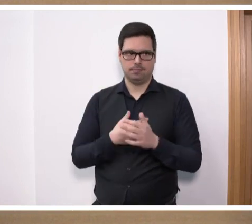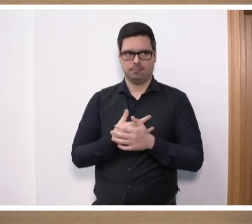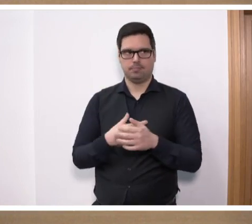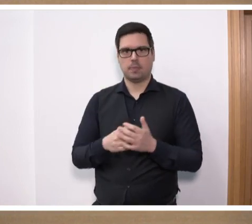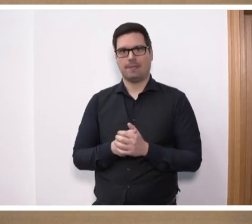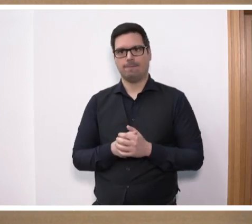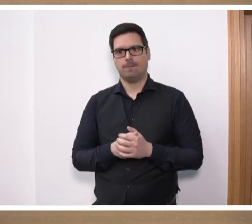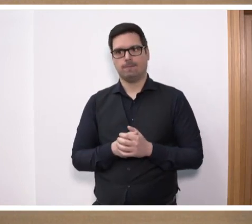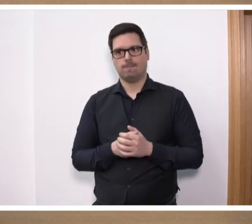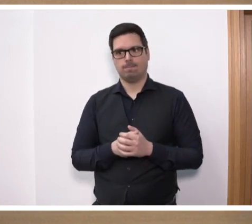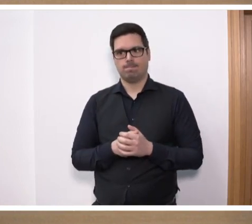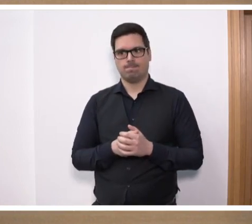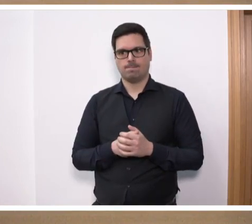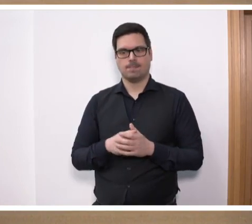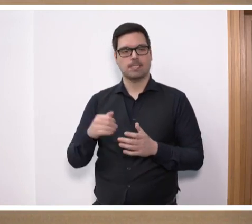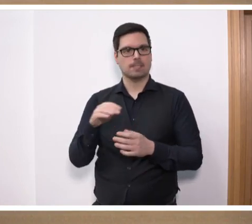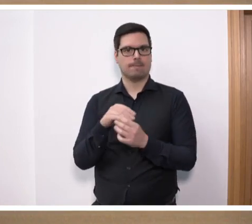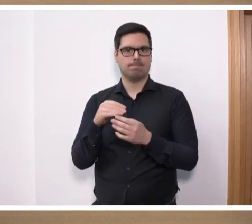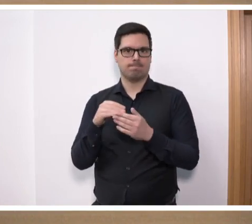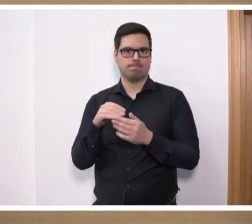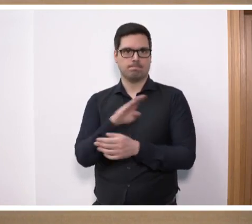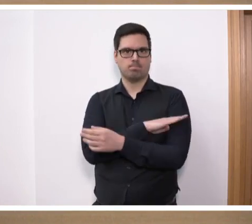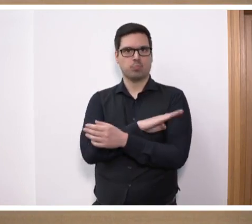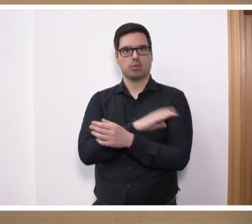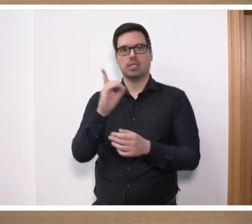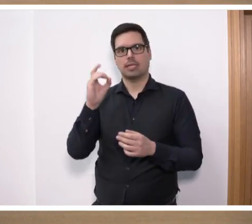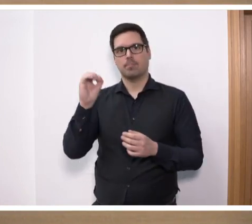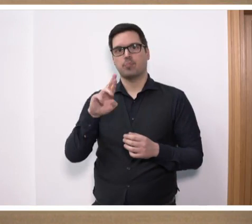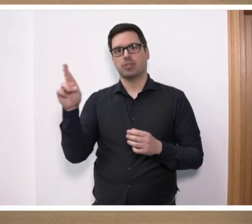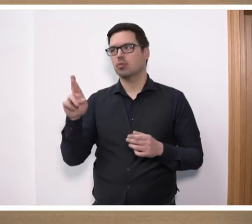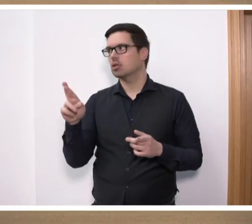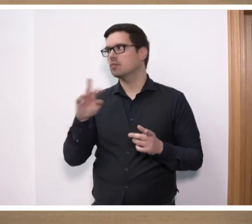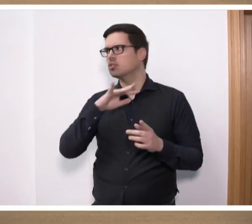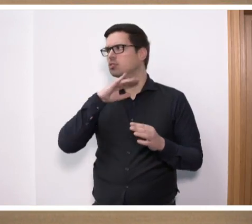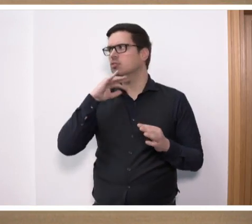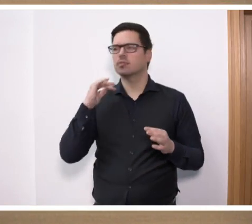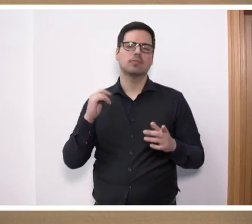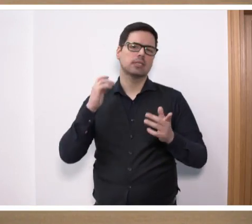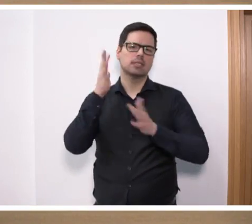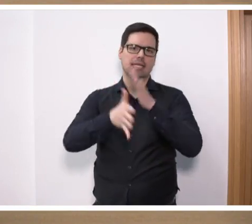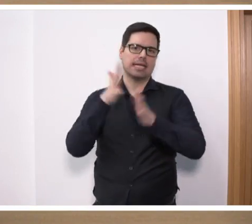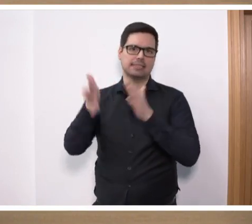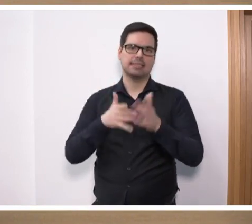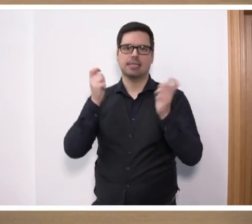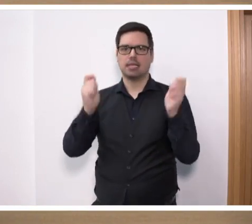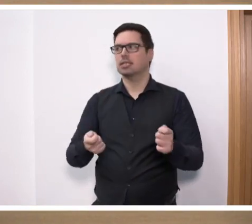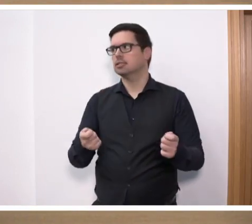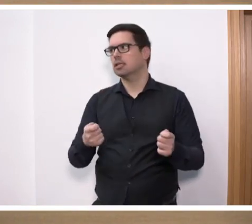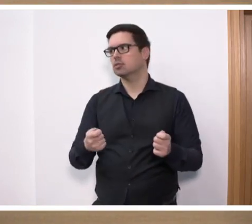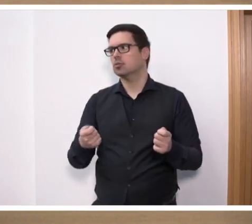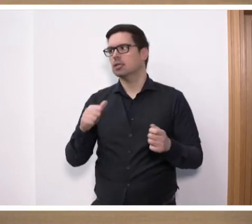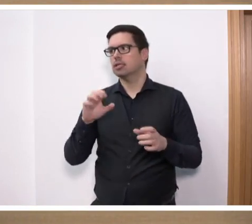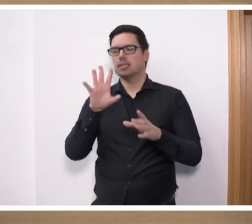auch der entscheidende Punkt, Herr Kollege Dörr. Wenn wir Ihren Antrag, möchte da gar nicht zu viel Zeit drauf verwenden, weil das greift nur noch mal